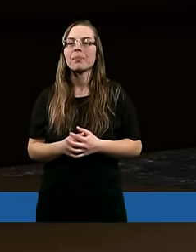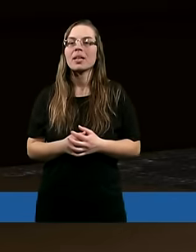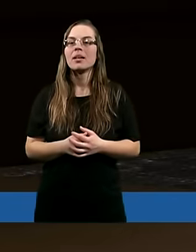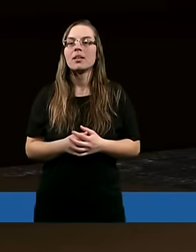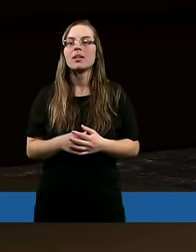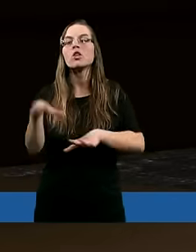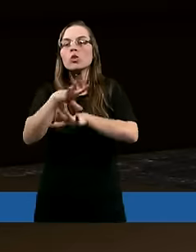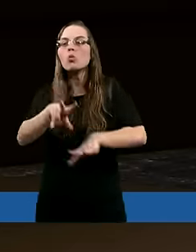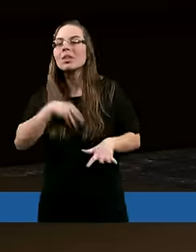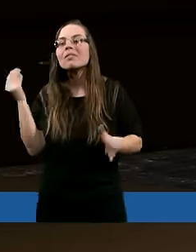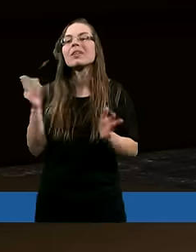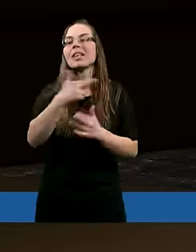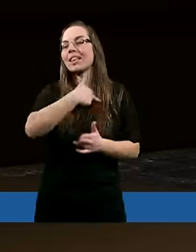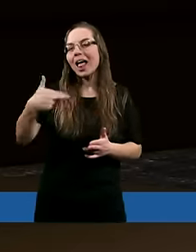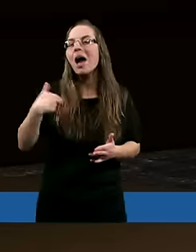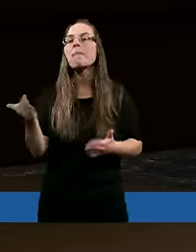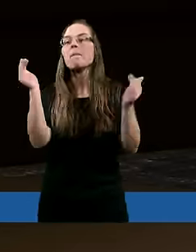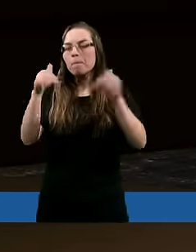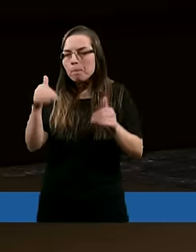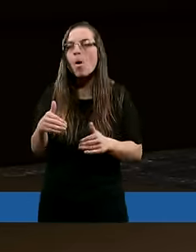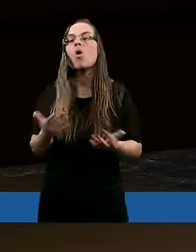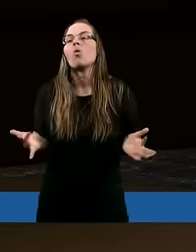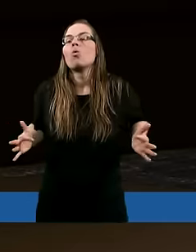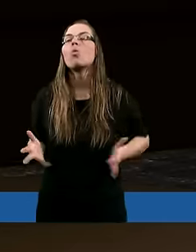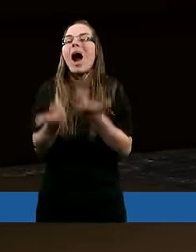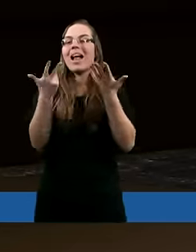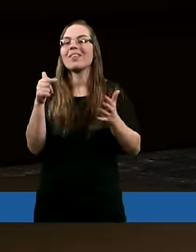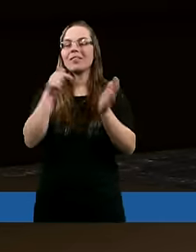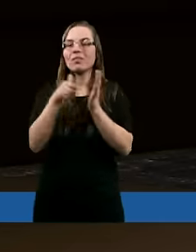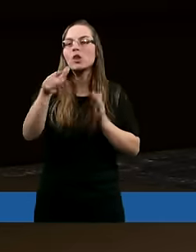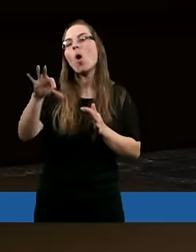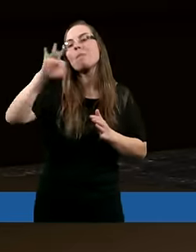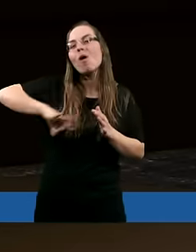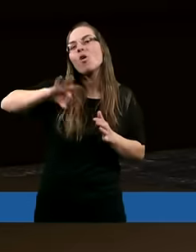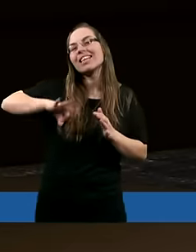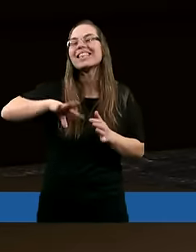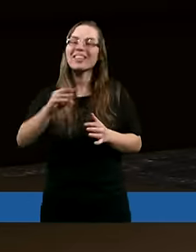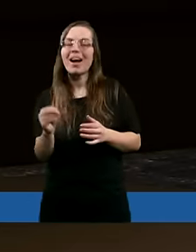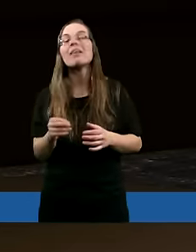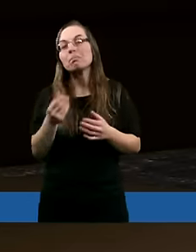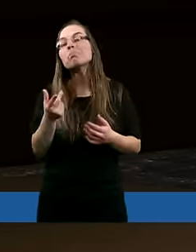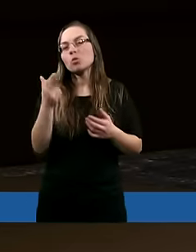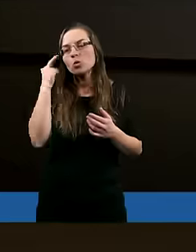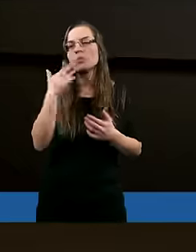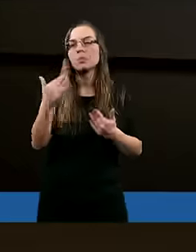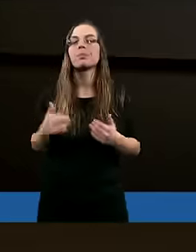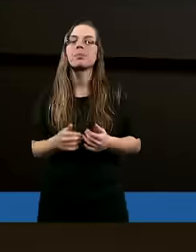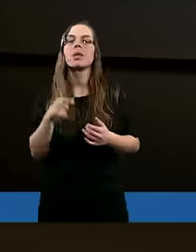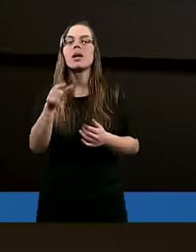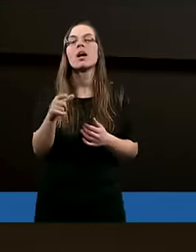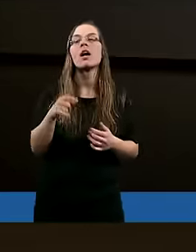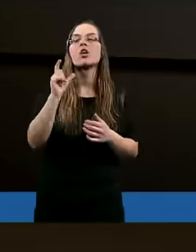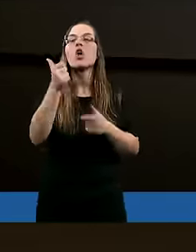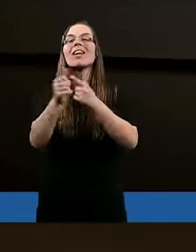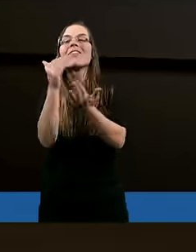I Duch Święty nam może ułatwić to pozyskiwanie. A co jest jeszcze